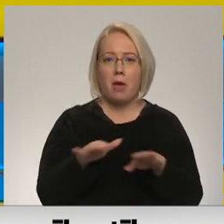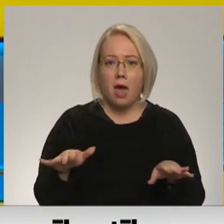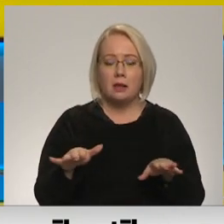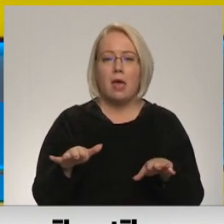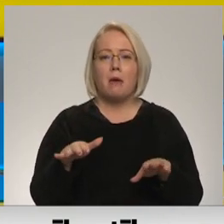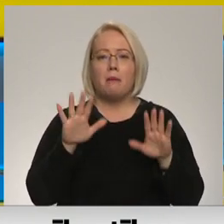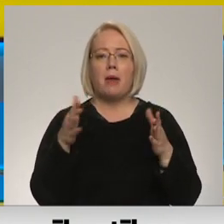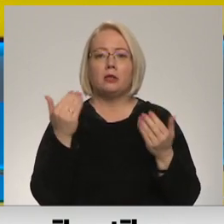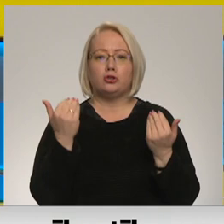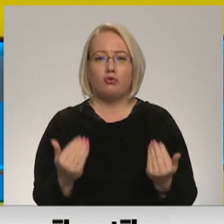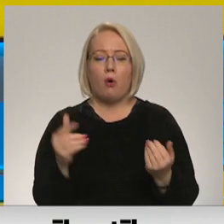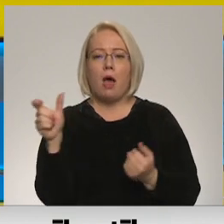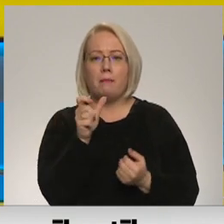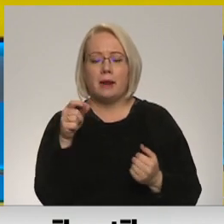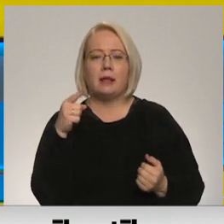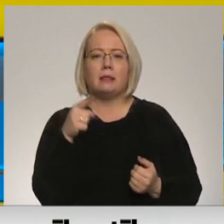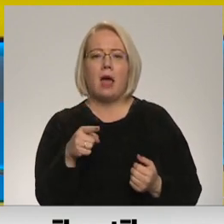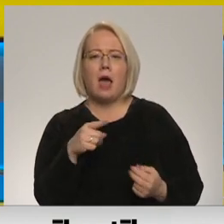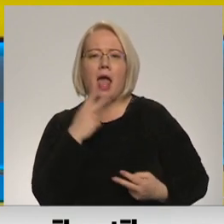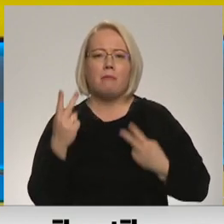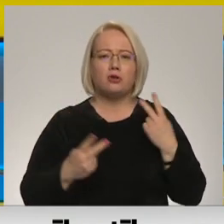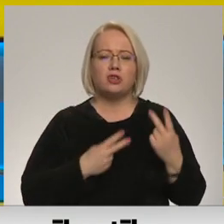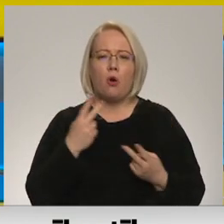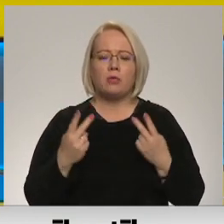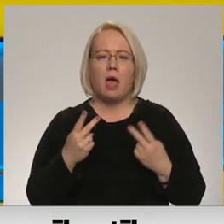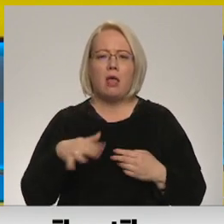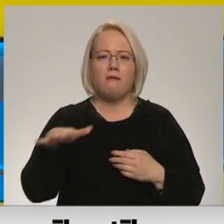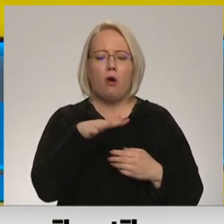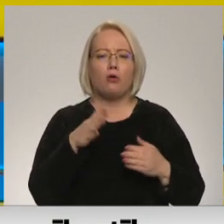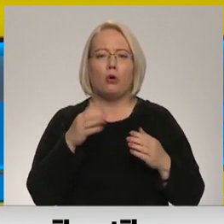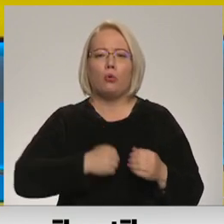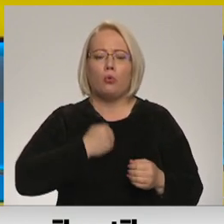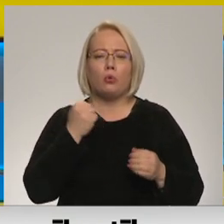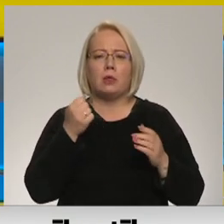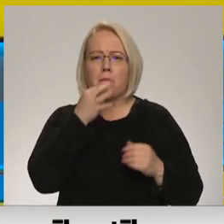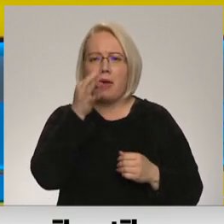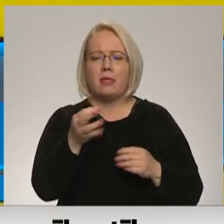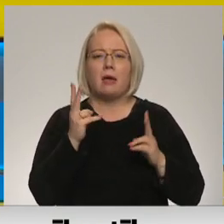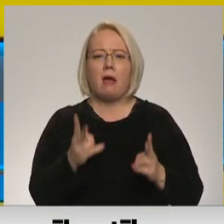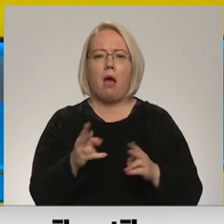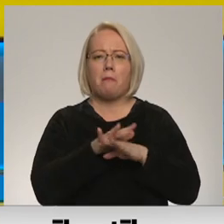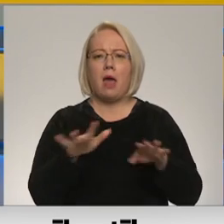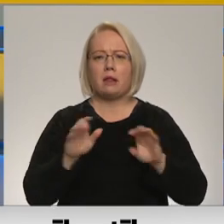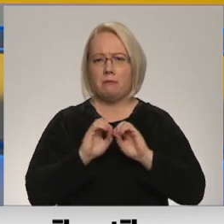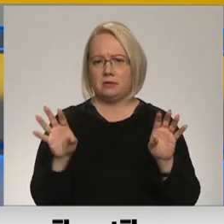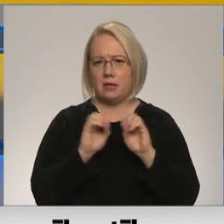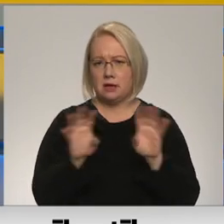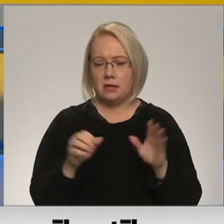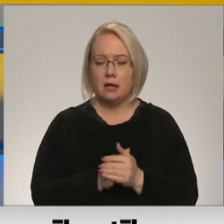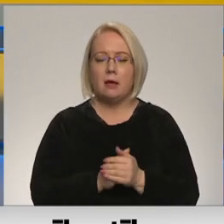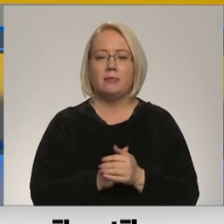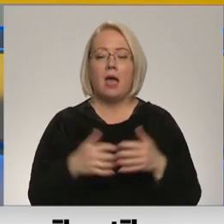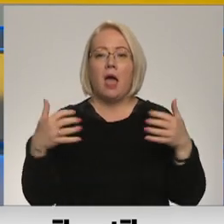Šobrīd, laikam, arī arī uz tā vismana emocionālā forma būtu grūti pateikt, kā to komunicēt ar bērniem. Kara,